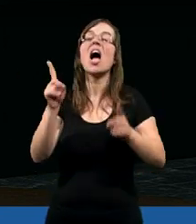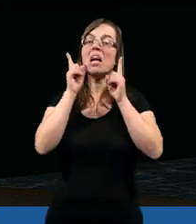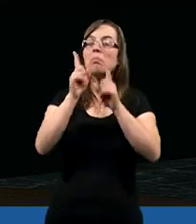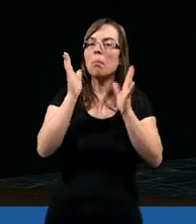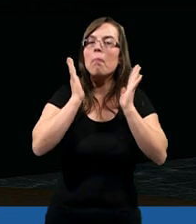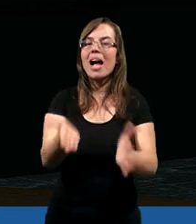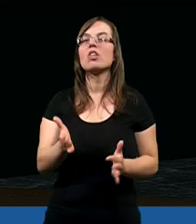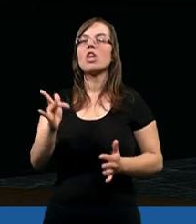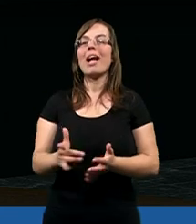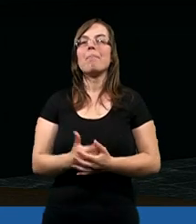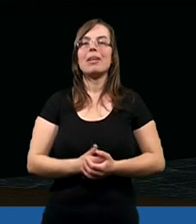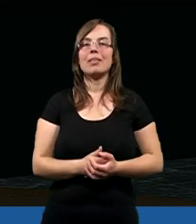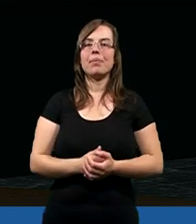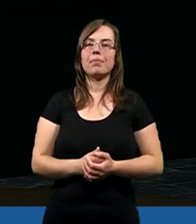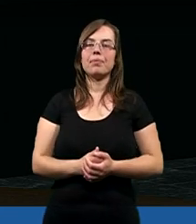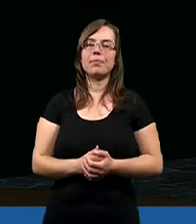że będziemy,